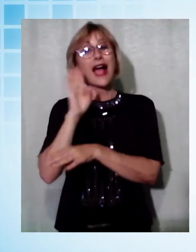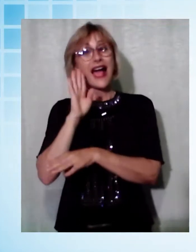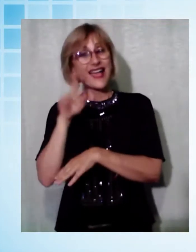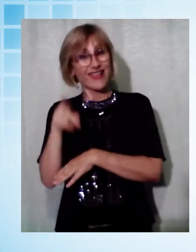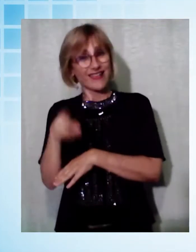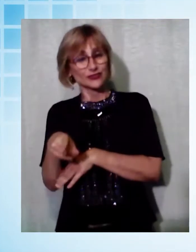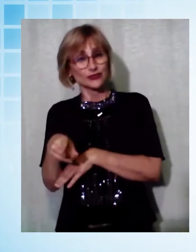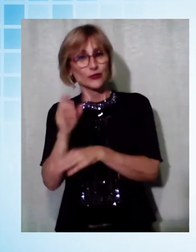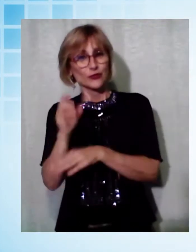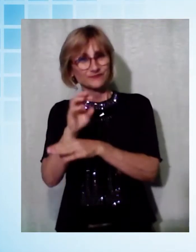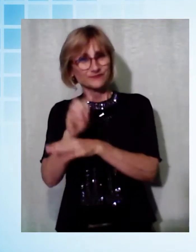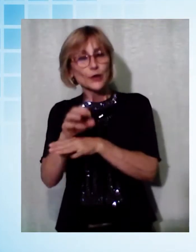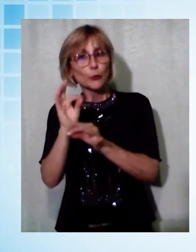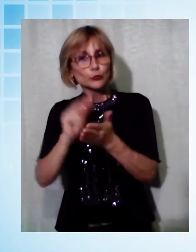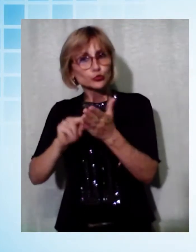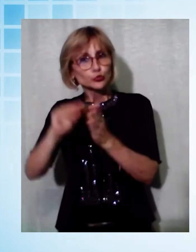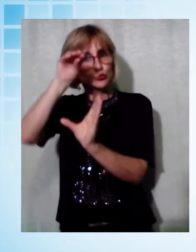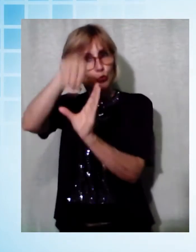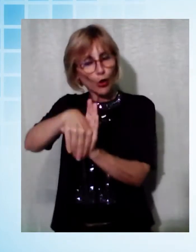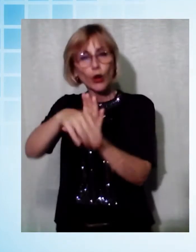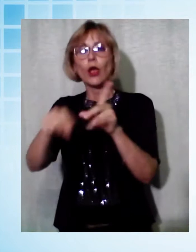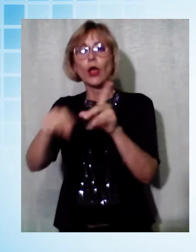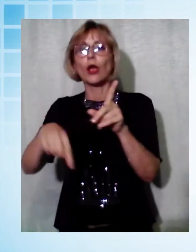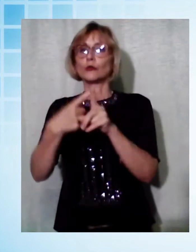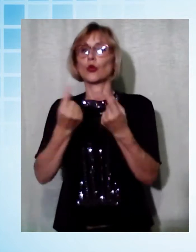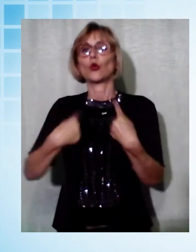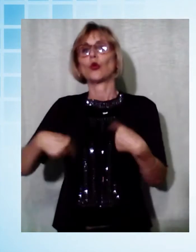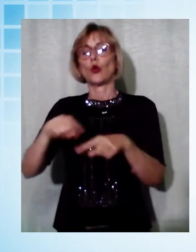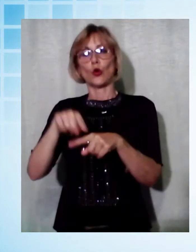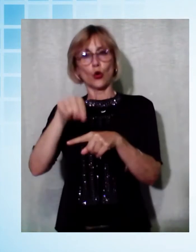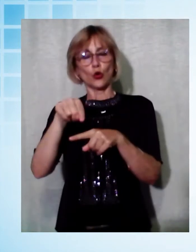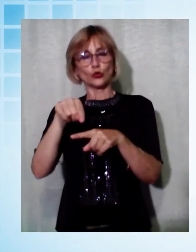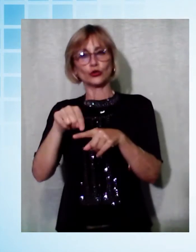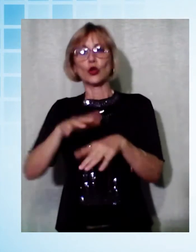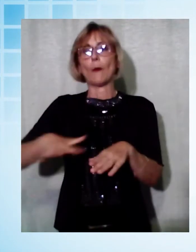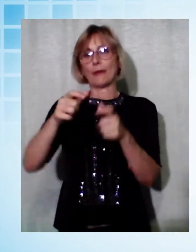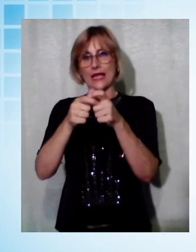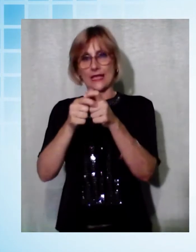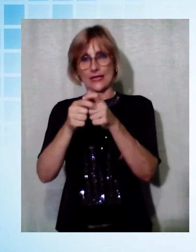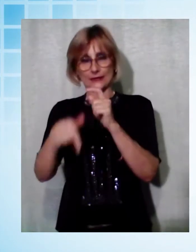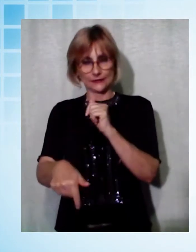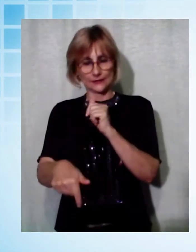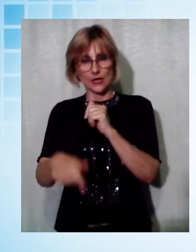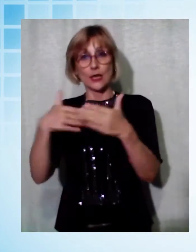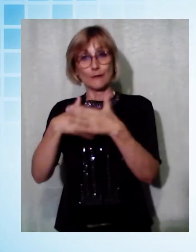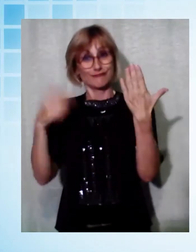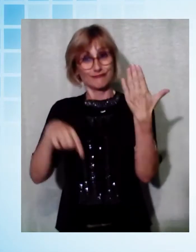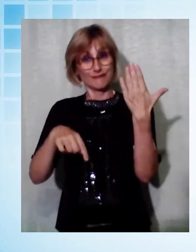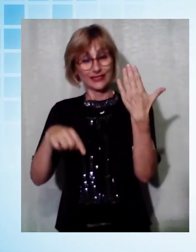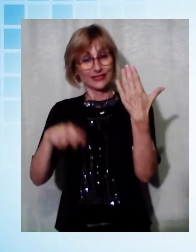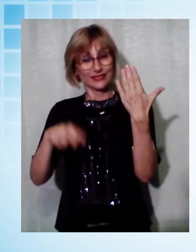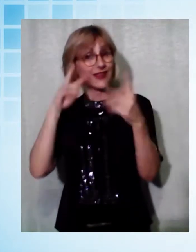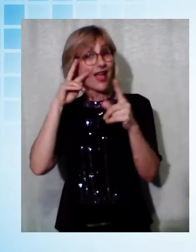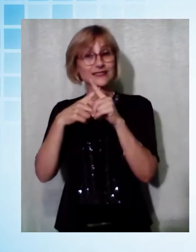Colombano ed è stato membro del consiglio del comitato paesano. Durante la mattinata i colleghi e gli ex alunni hanno